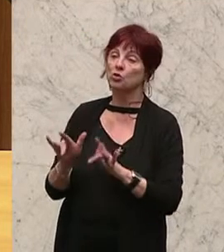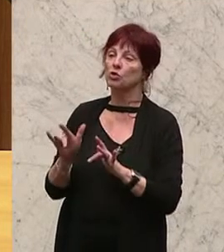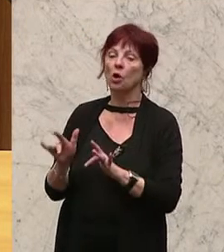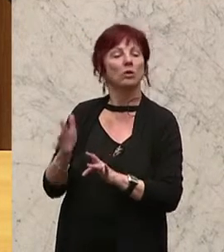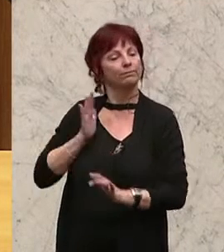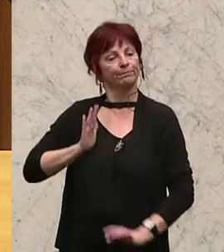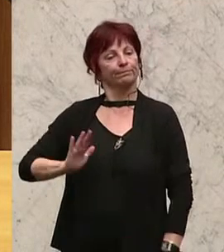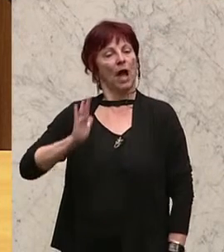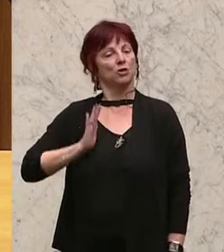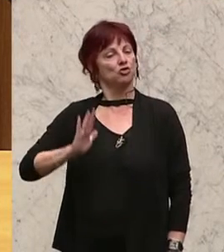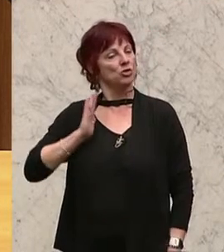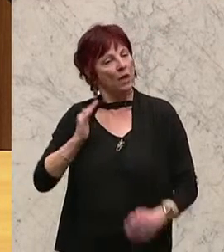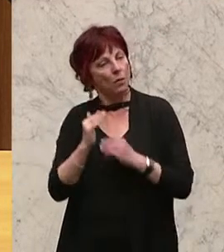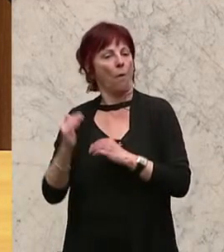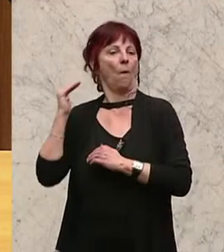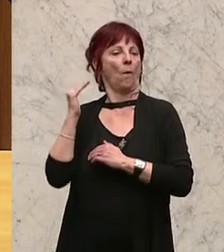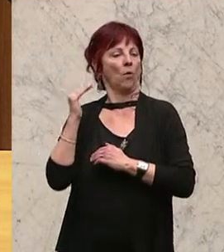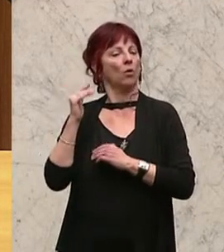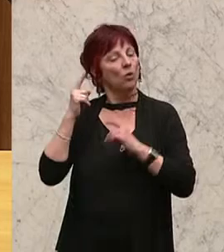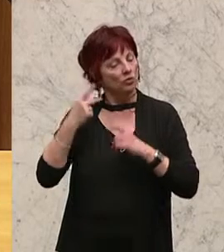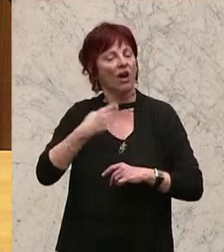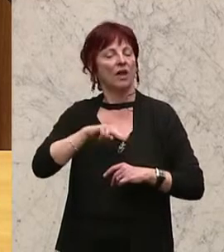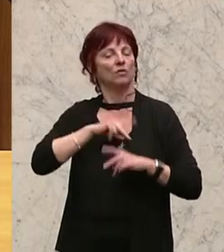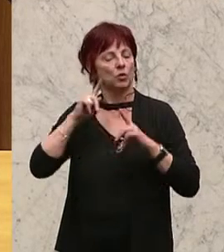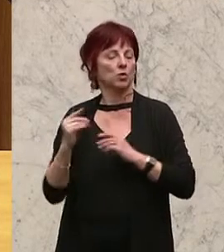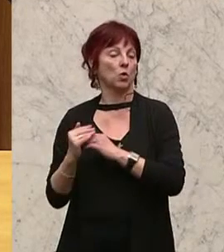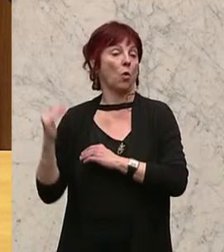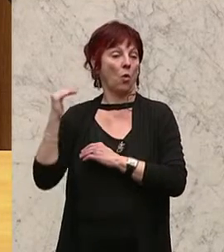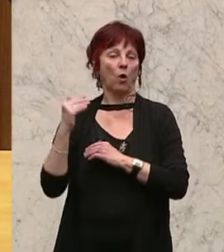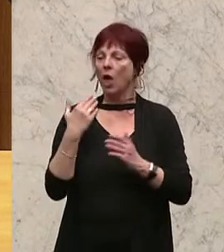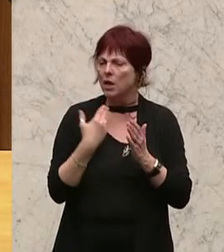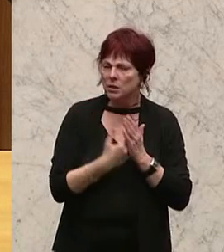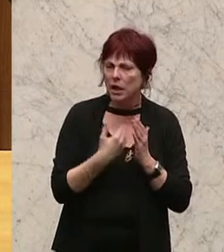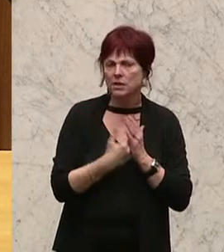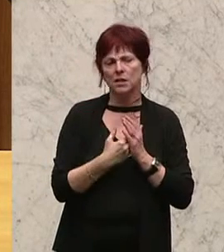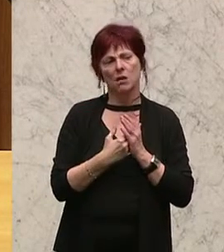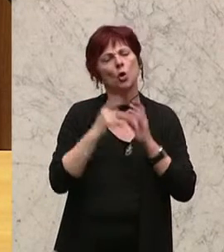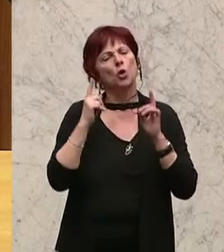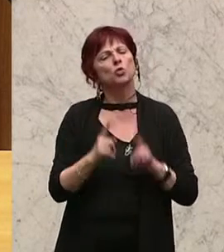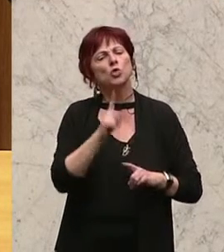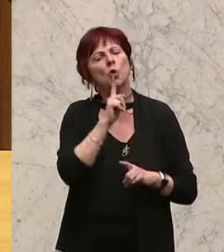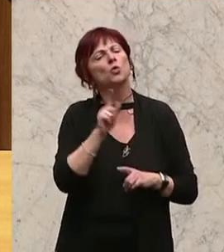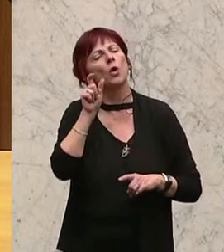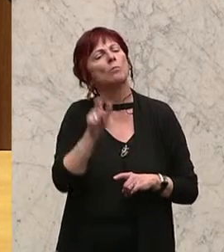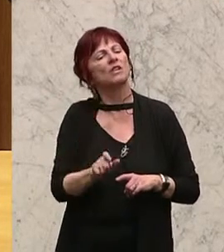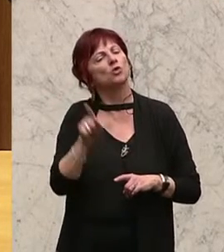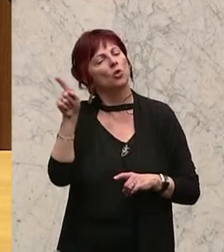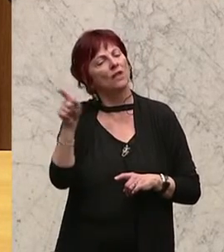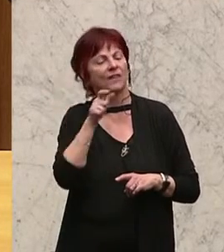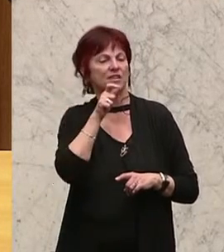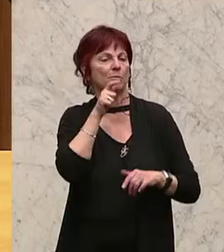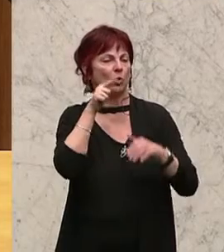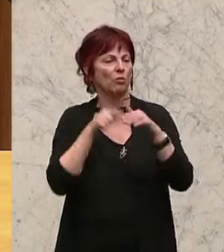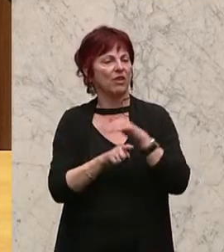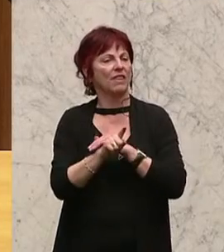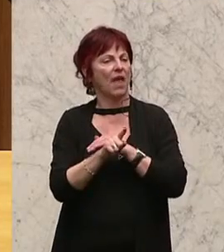Verantwortungsbewusstsein vorauszusetzen. Es ist daher unabdingbar, nur solchen Personen den Zugang zu diesen Berufen